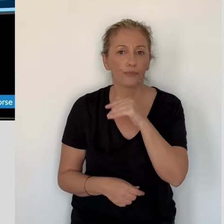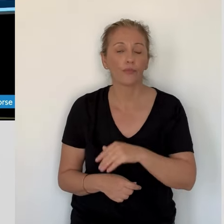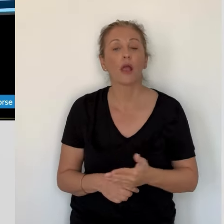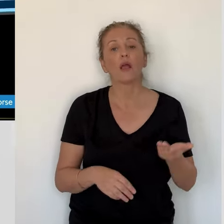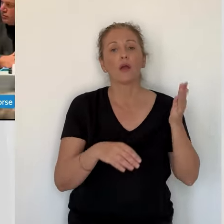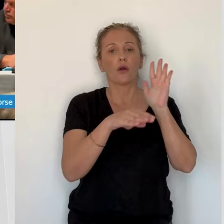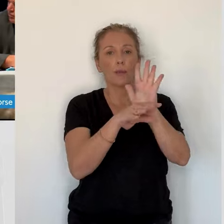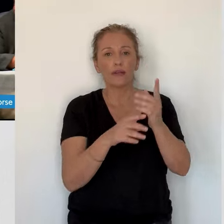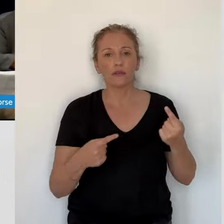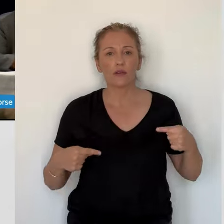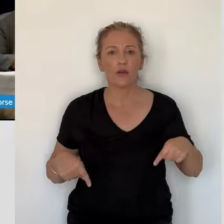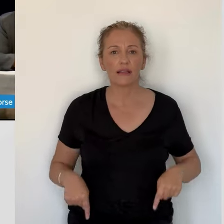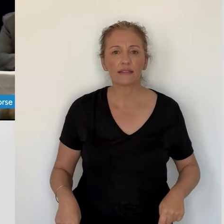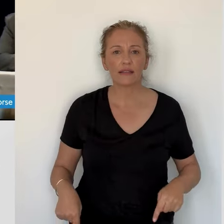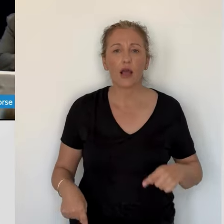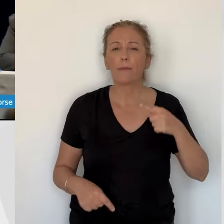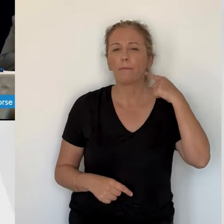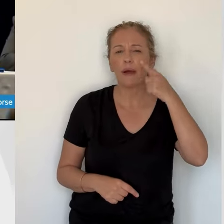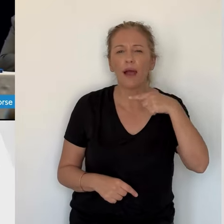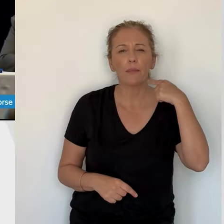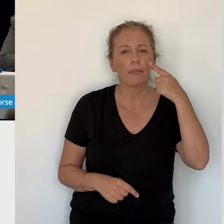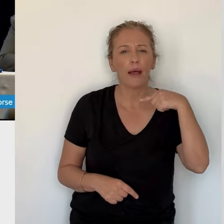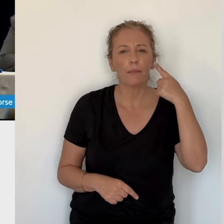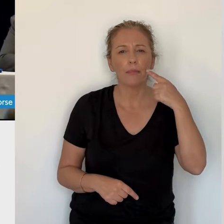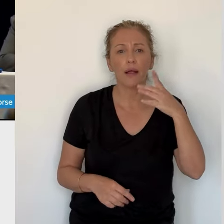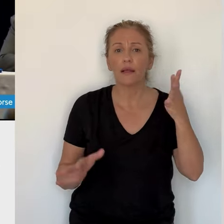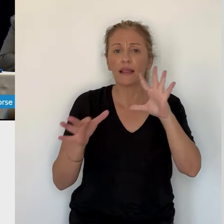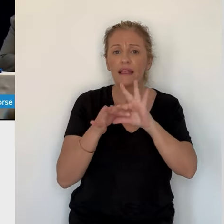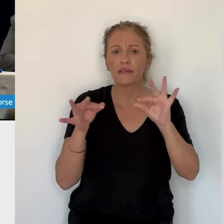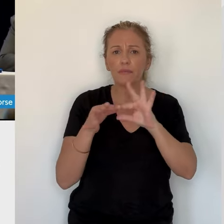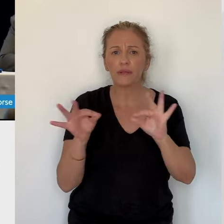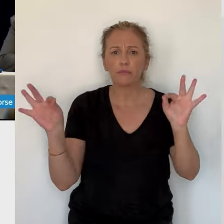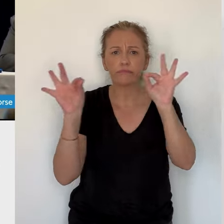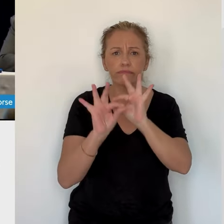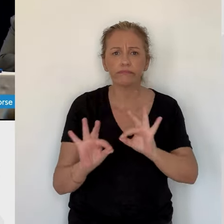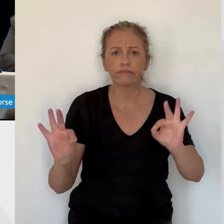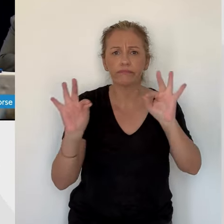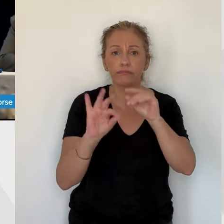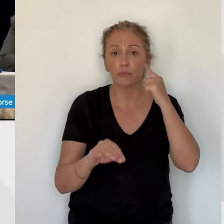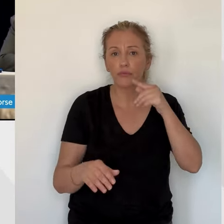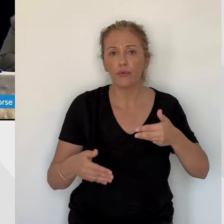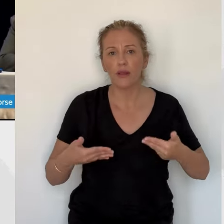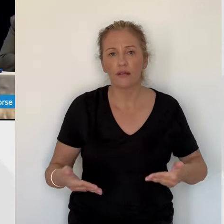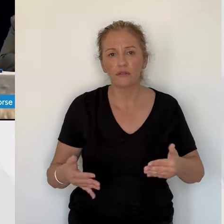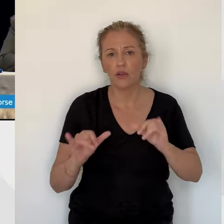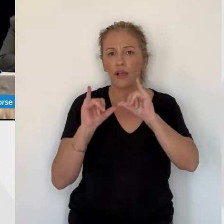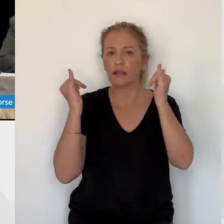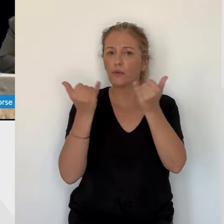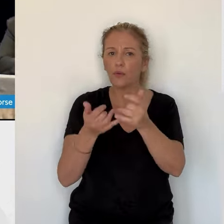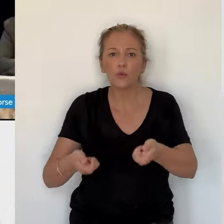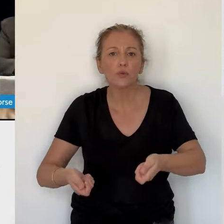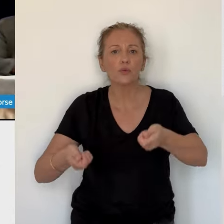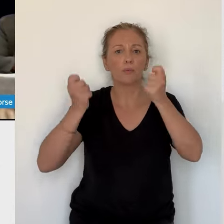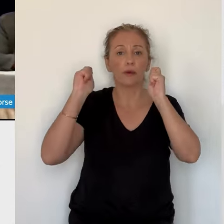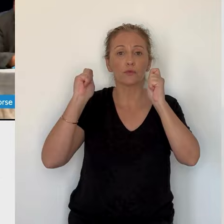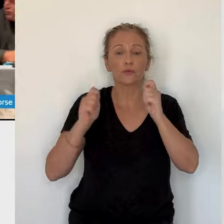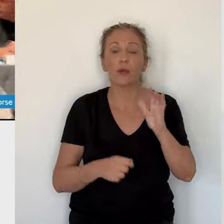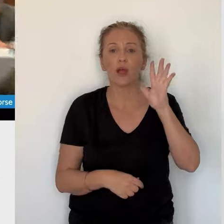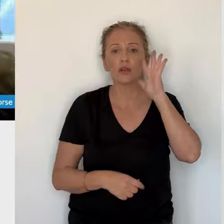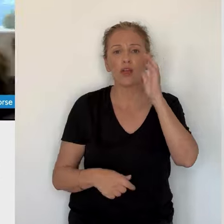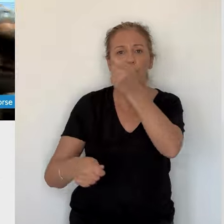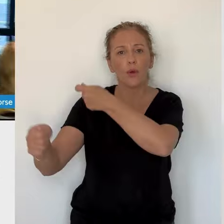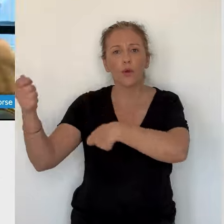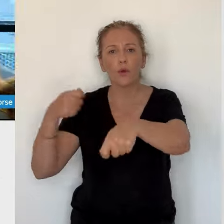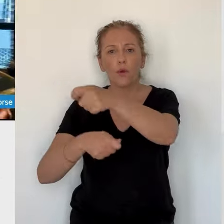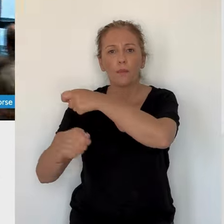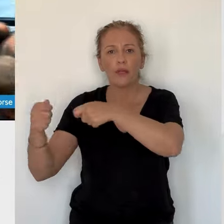vous en dire davantage. Pas plus de précisions donc, mais dès l'annonce du représentant de l'Etat, une suspension de séance est demandée. La CCI